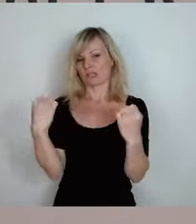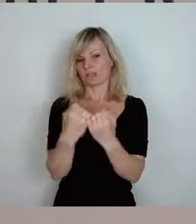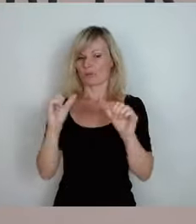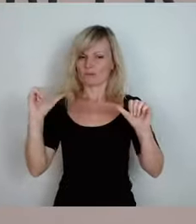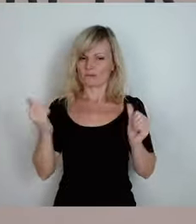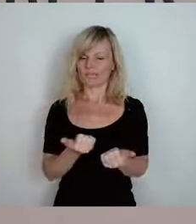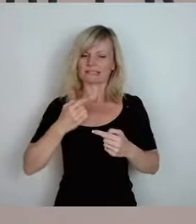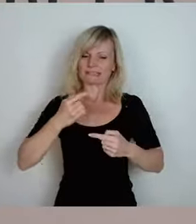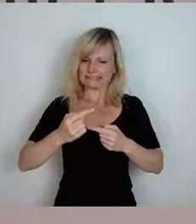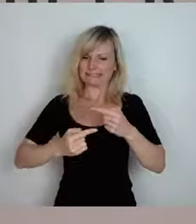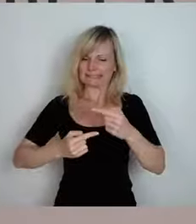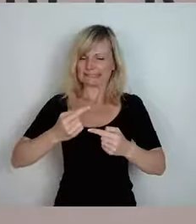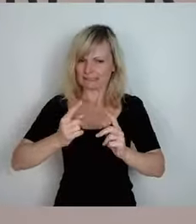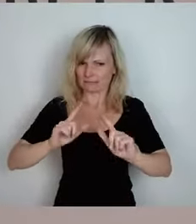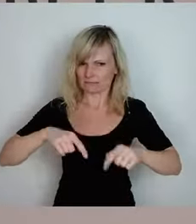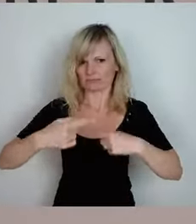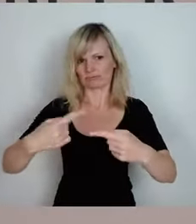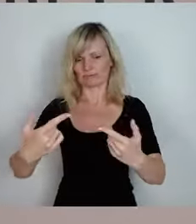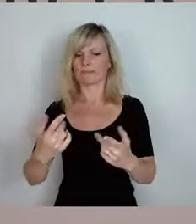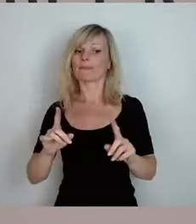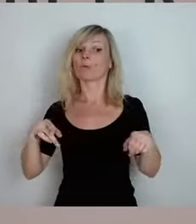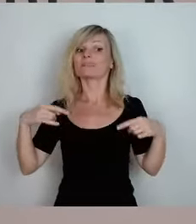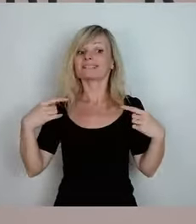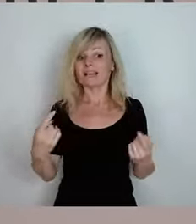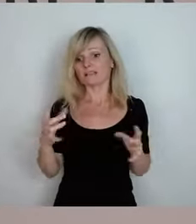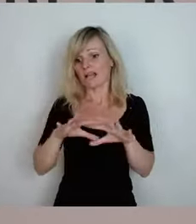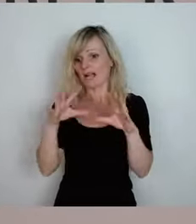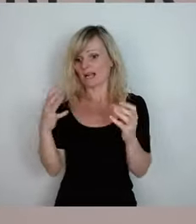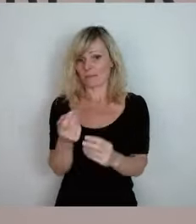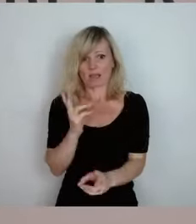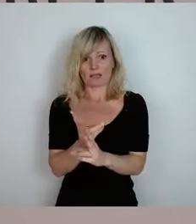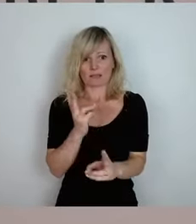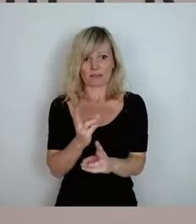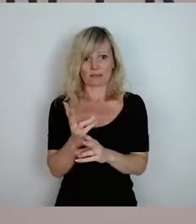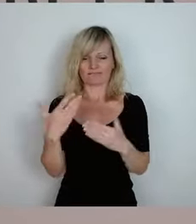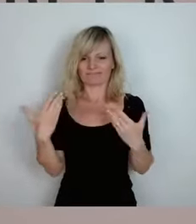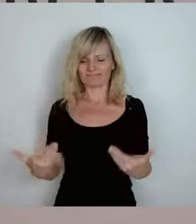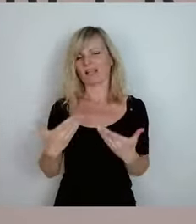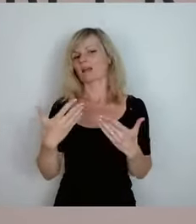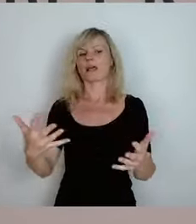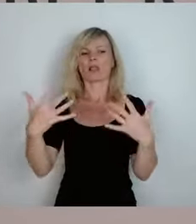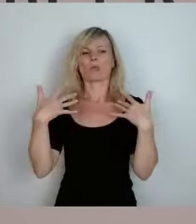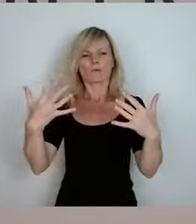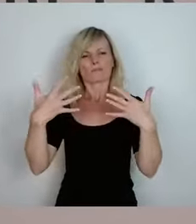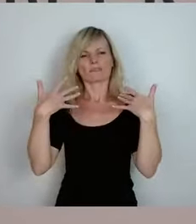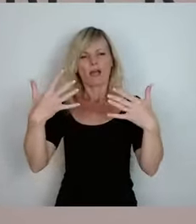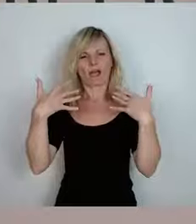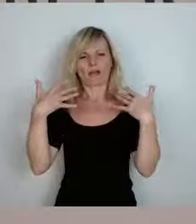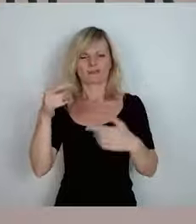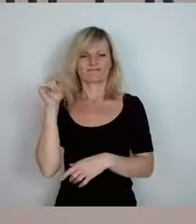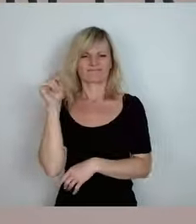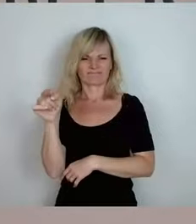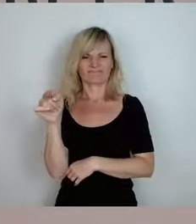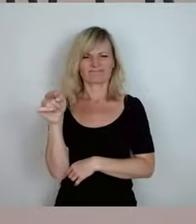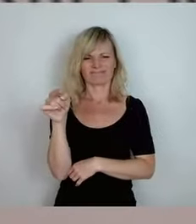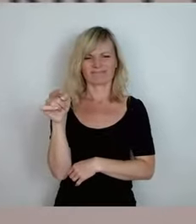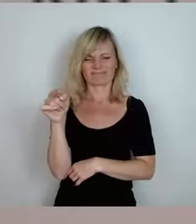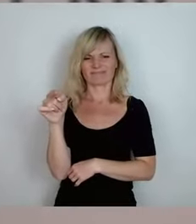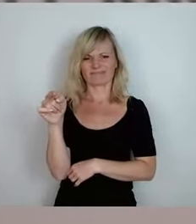Und dann bleibt im Grunde genommen das Allgemeine. Diese Lüfter-Geschichte ist eine, die muss ich jetzt auch nochmal mit der